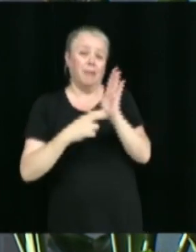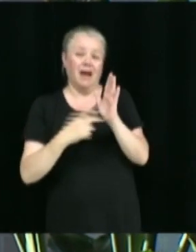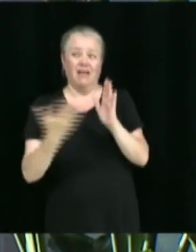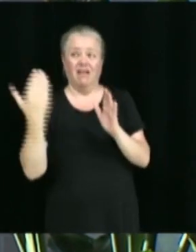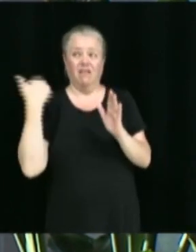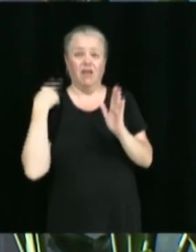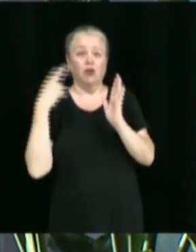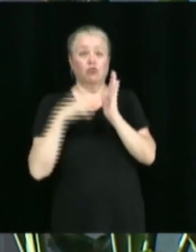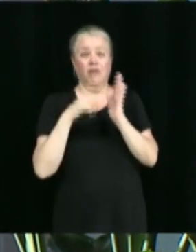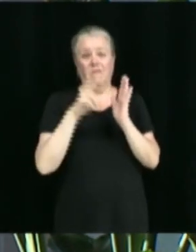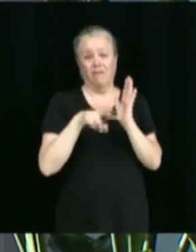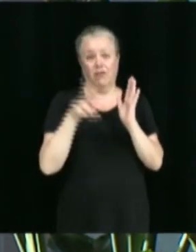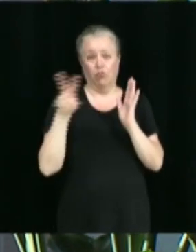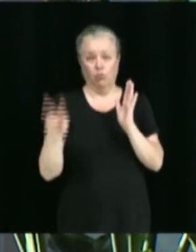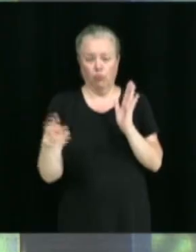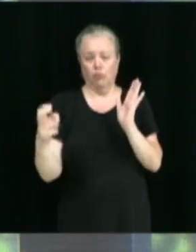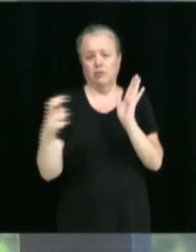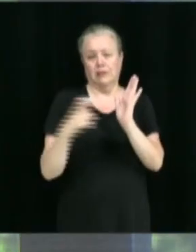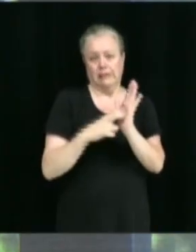en 2022.